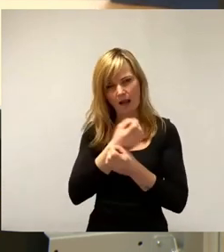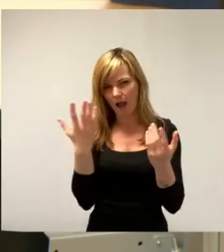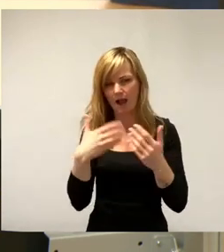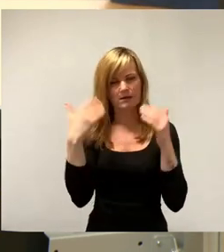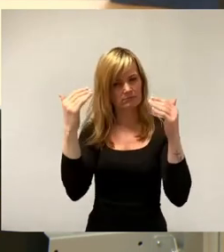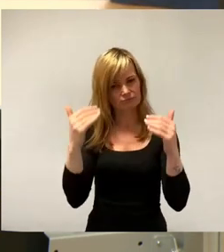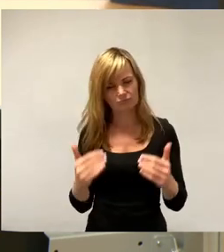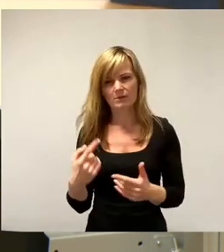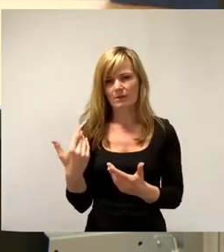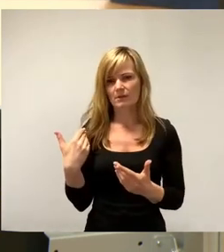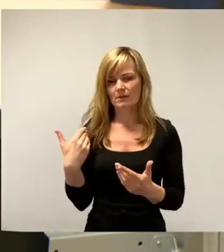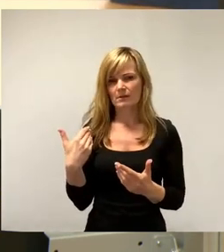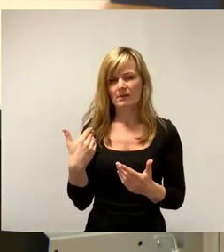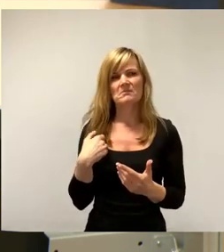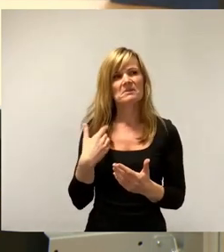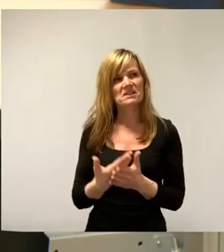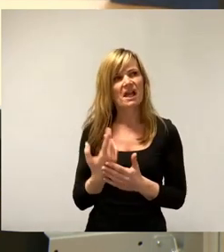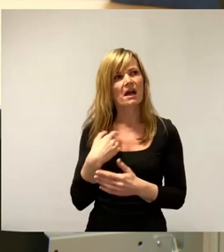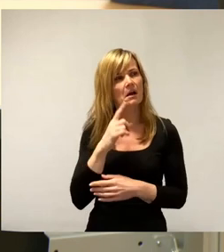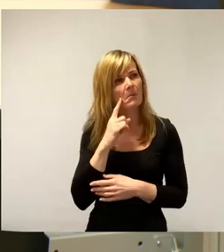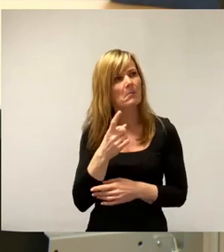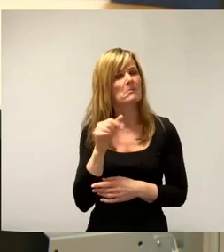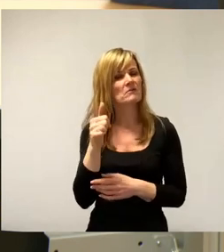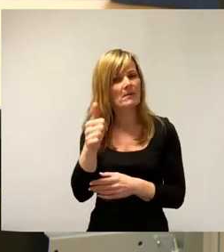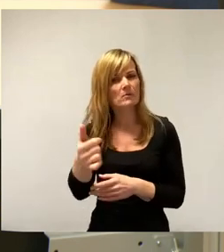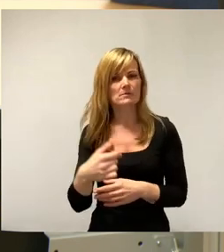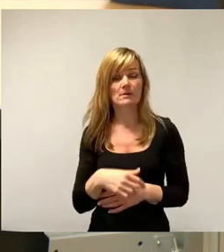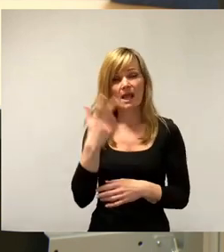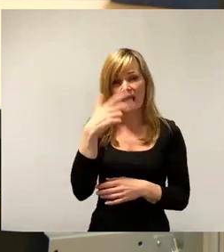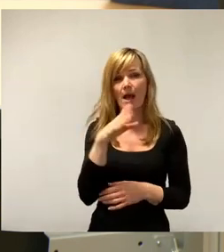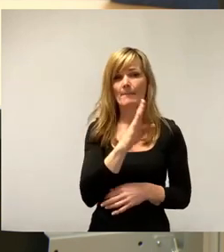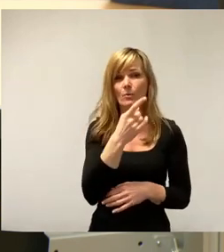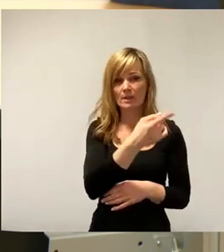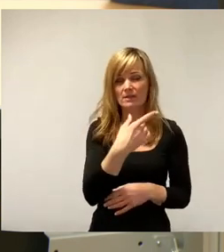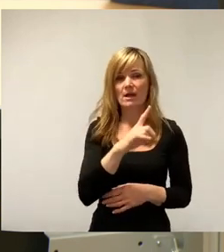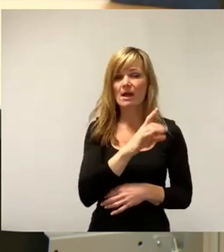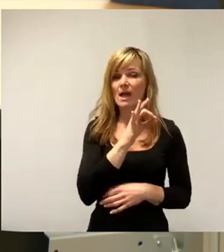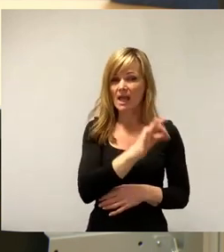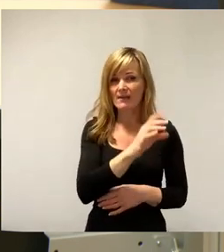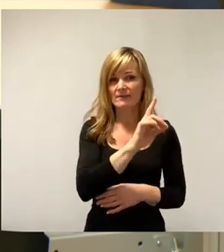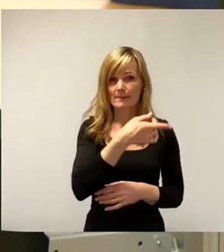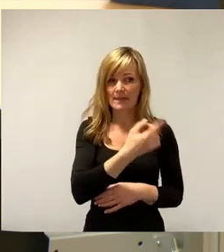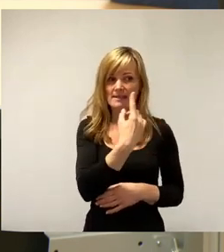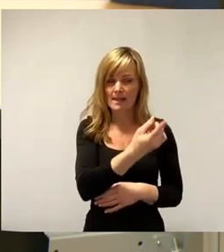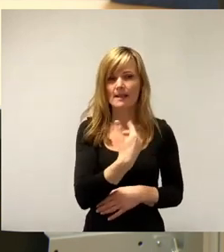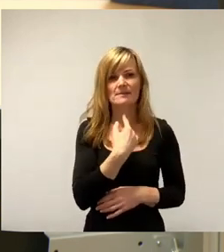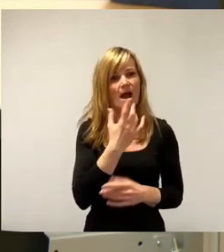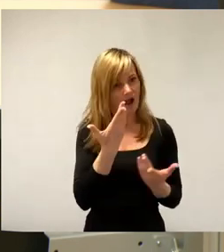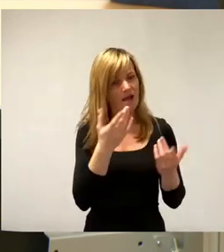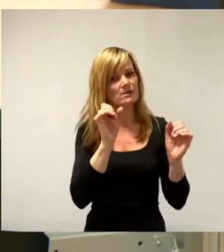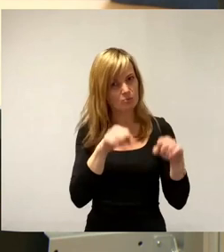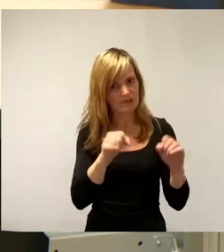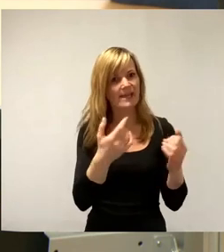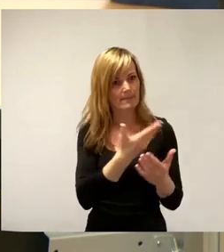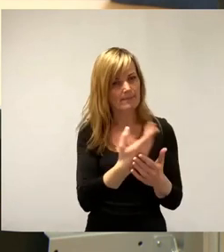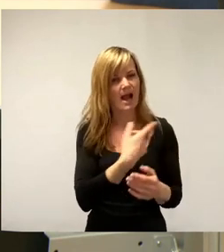sie bisher nur vermuten mussten. Also Herr Blödner und die FDP haben sich jetzt dazu bekannt, dass sie alle Themen, die jetzt